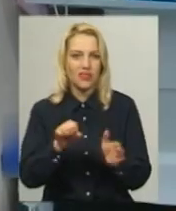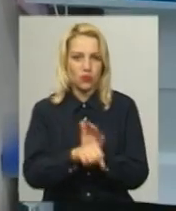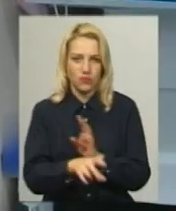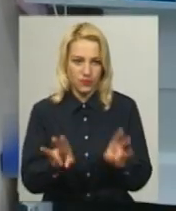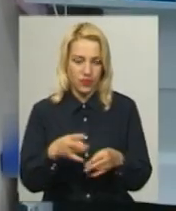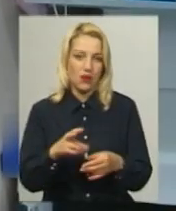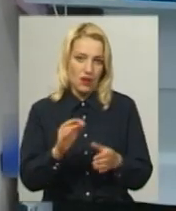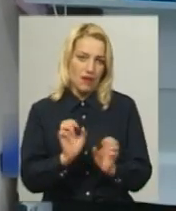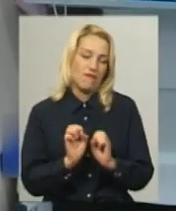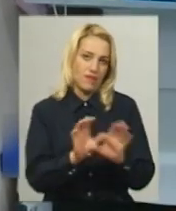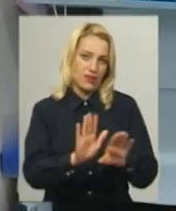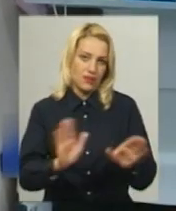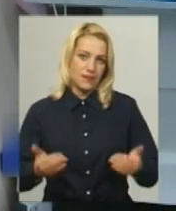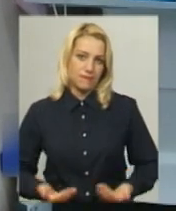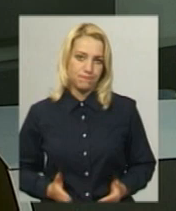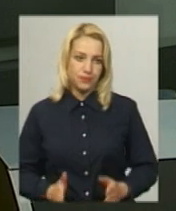Ворожцова, Юрій Чорний, новини.